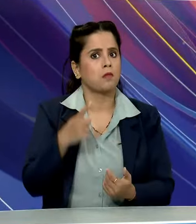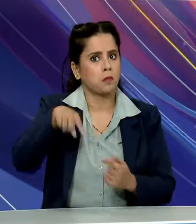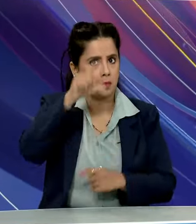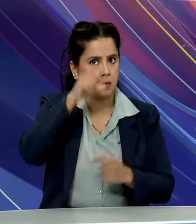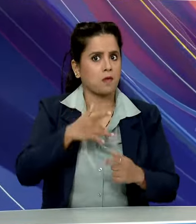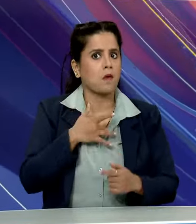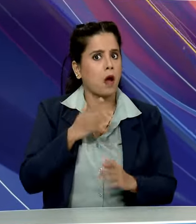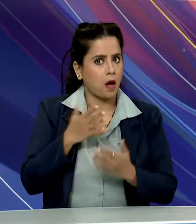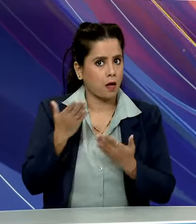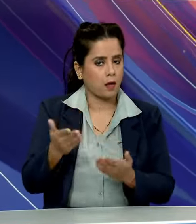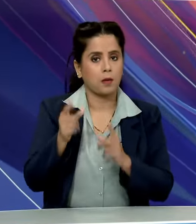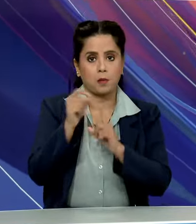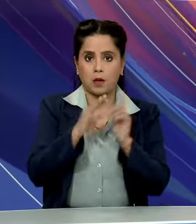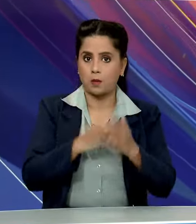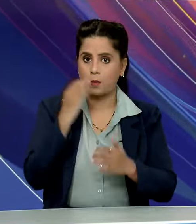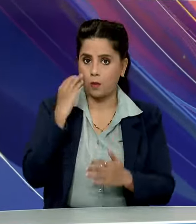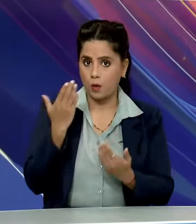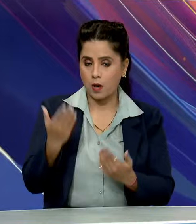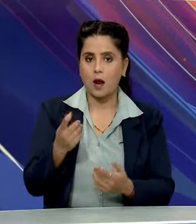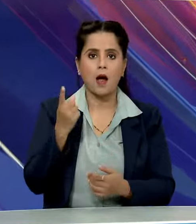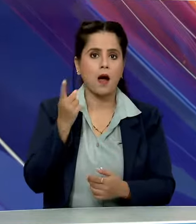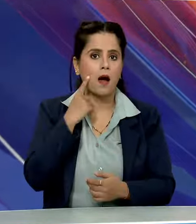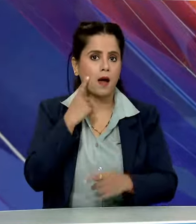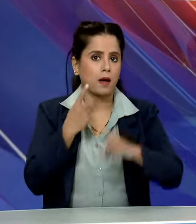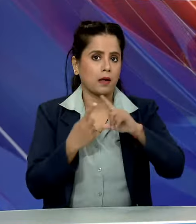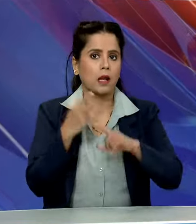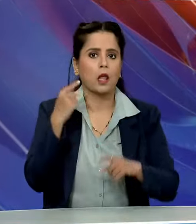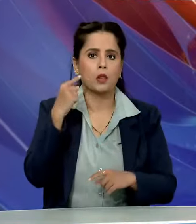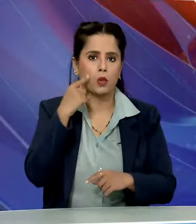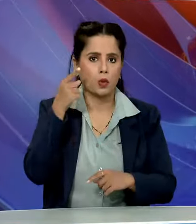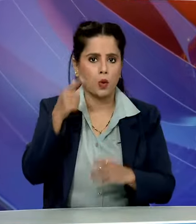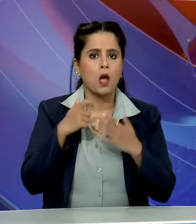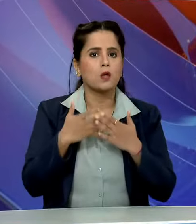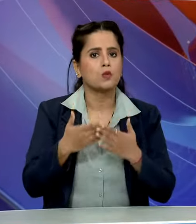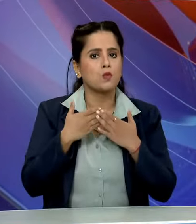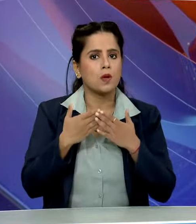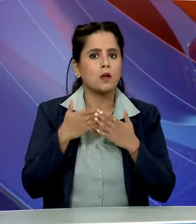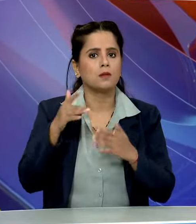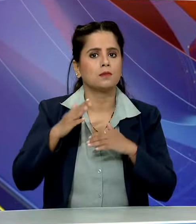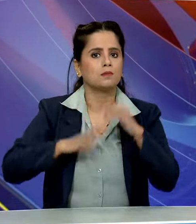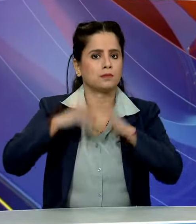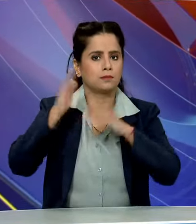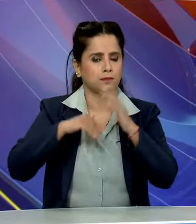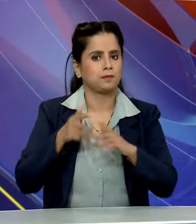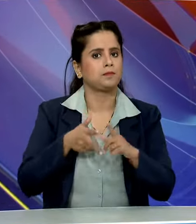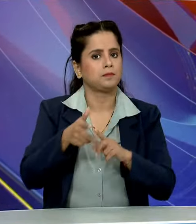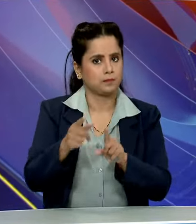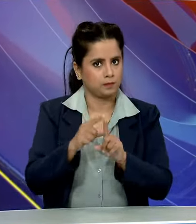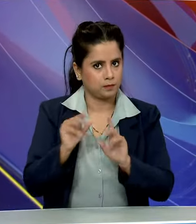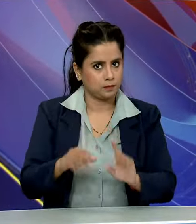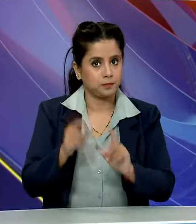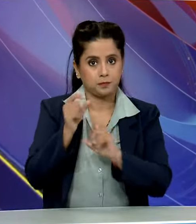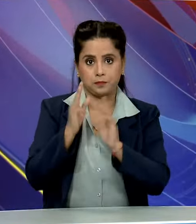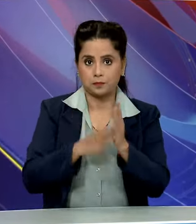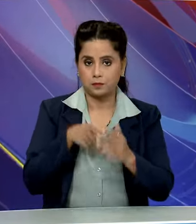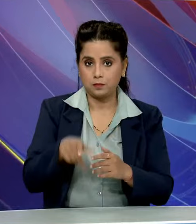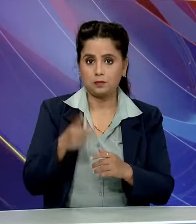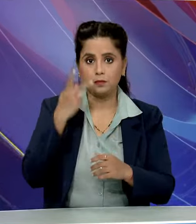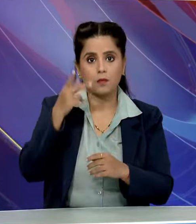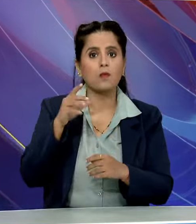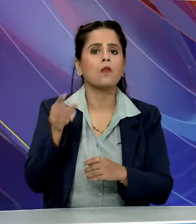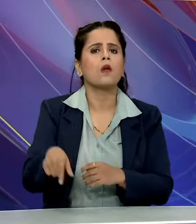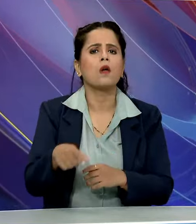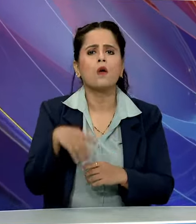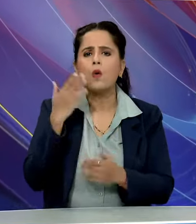प्रधान मंत्री मोदी ने IIT इंदार के श्याक्षनेक भवन का भी लोकार पड़ किया प्रियम ने परिसर में